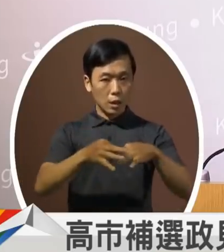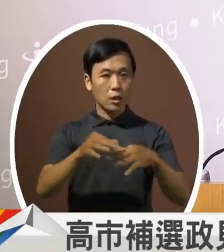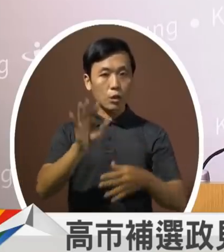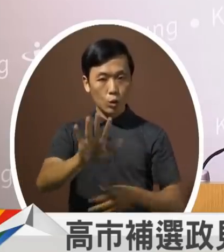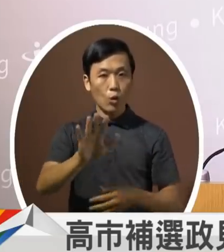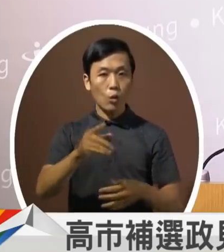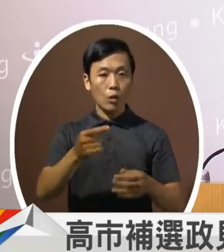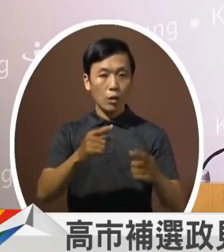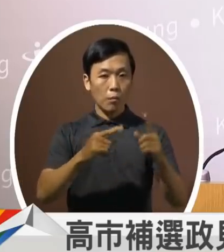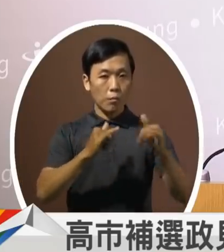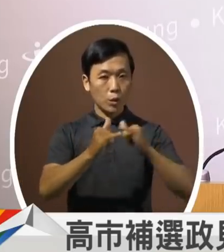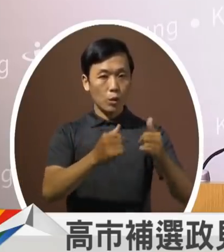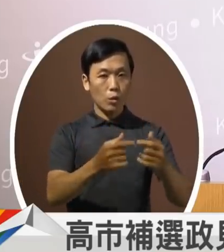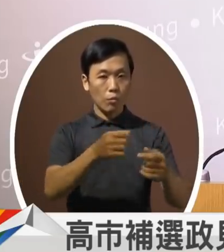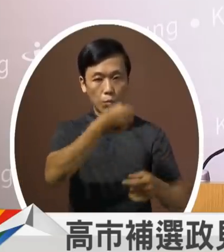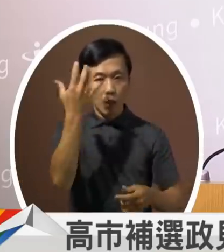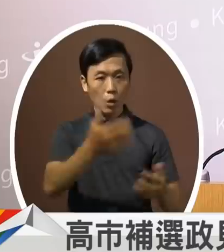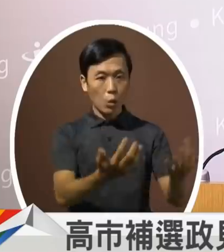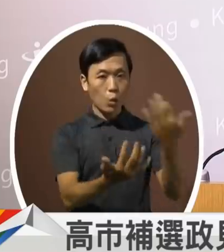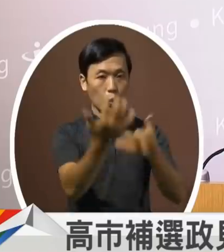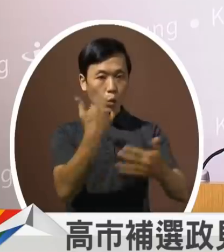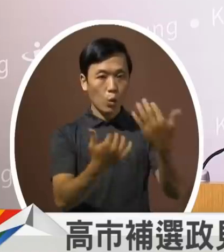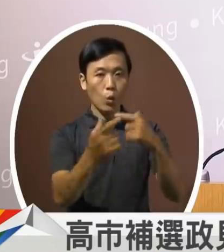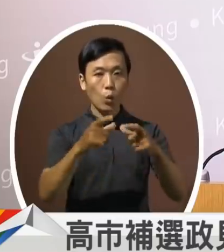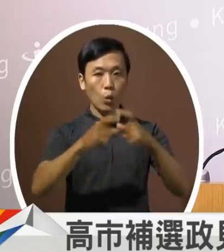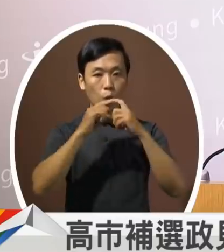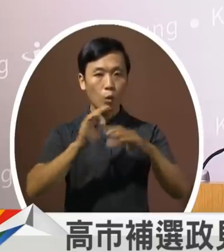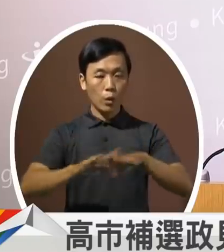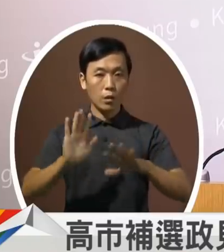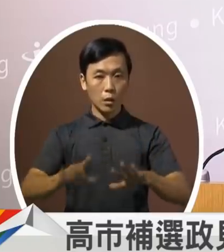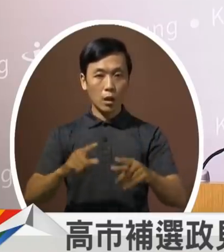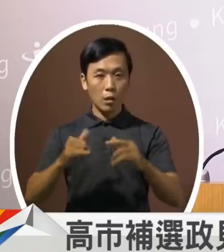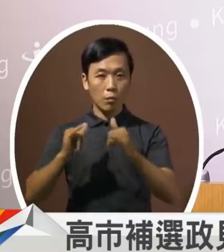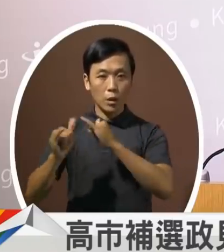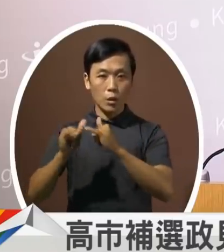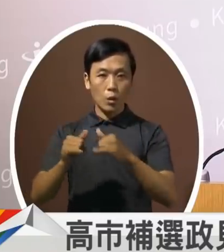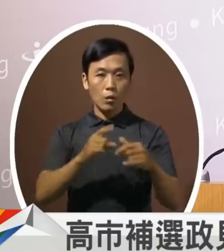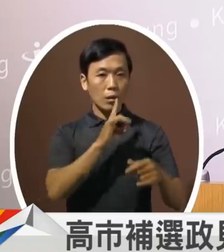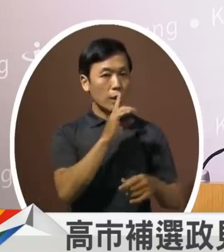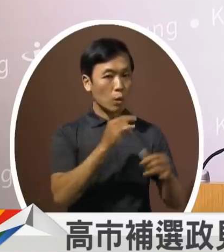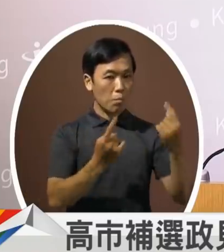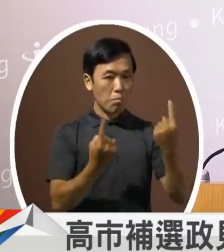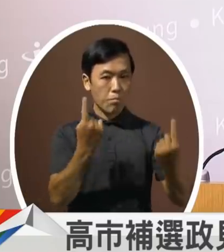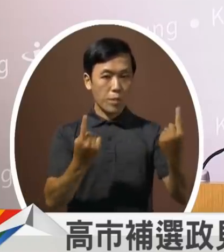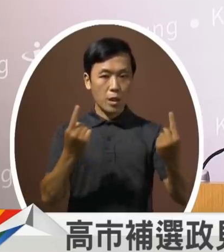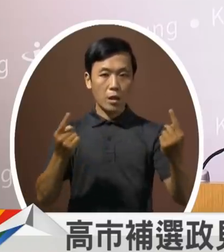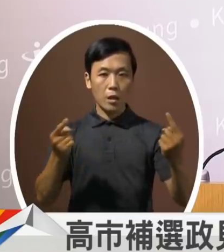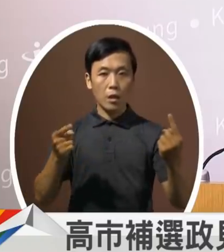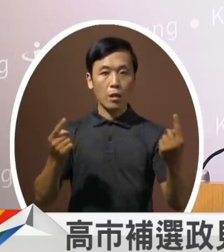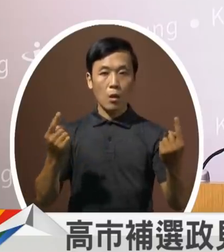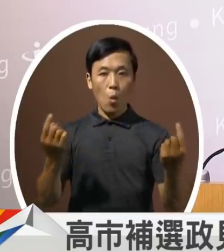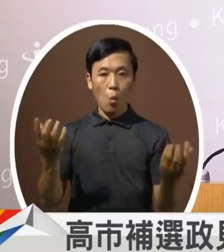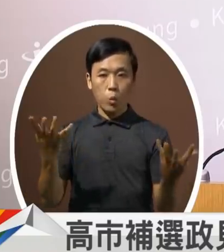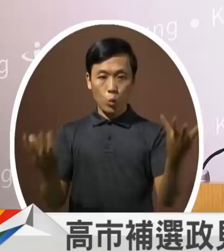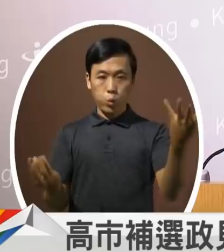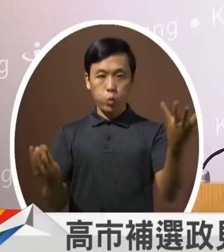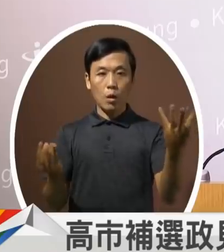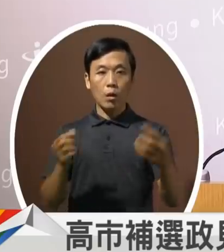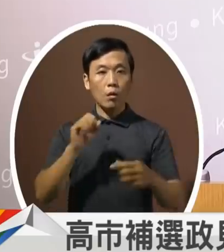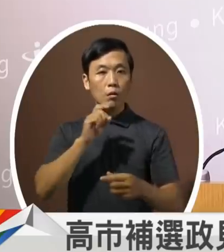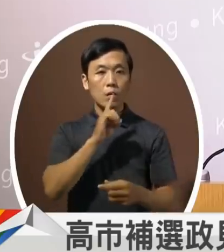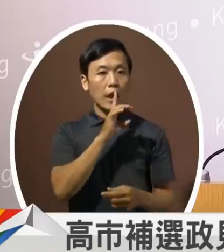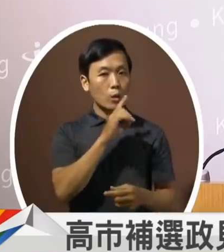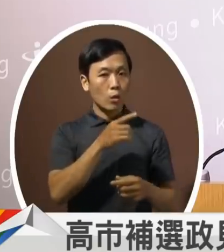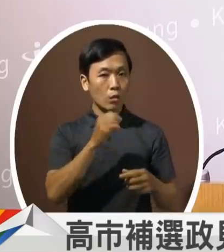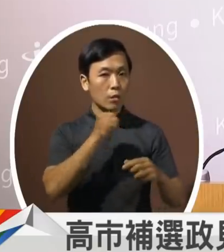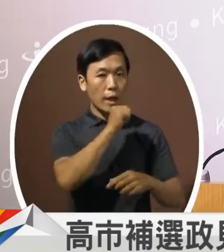流那其实我们都知道像我们现在的人口数已经比台中还要少那因为台中有台积电台